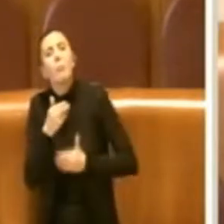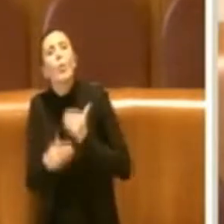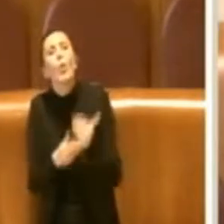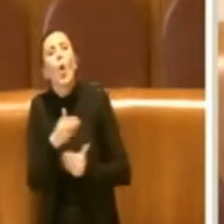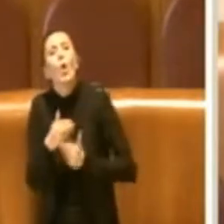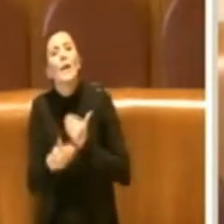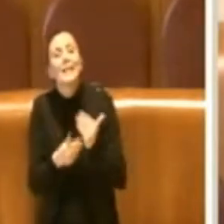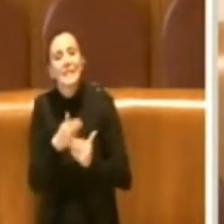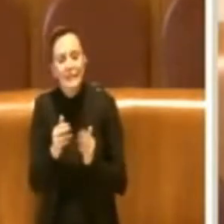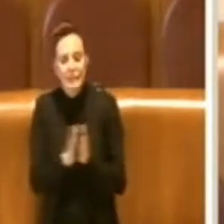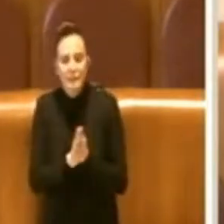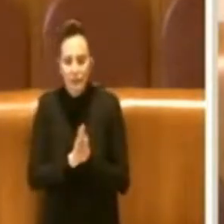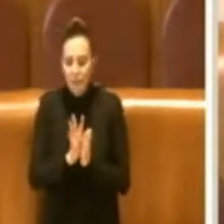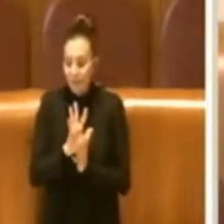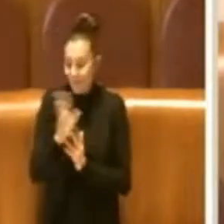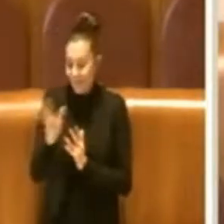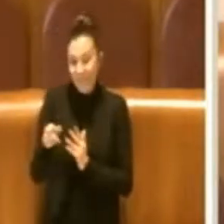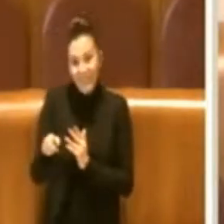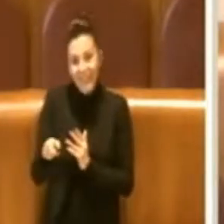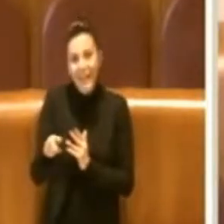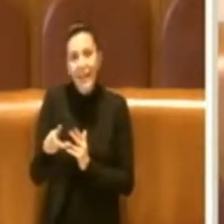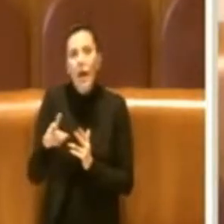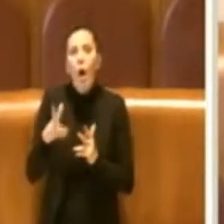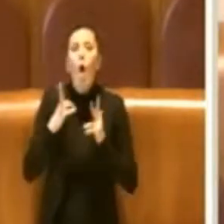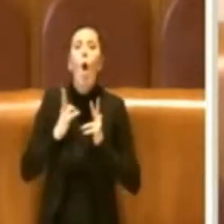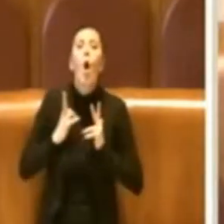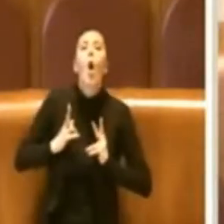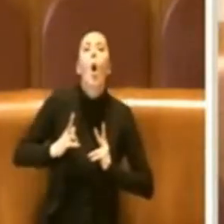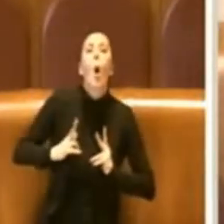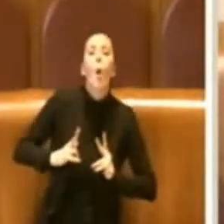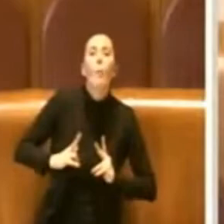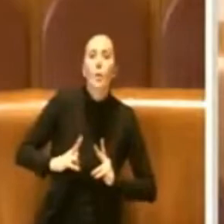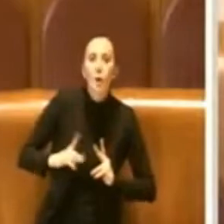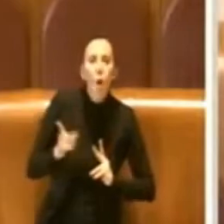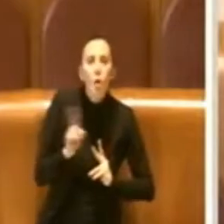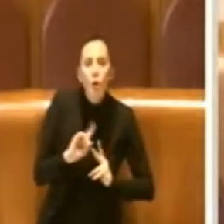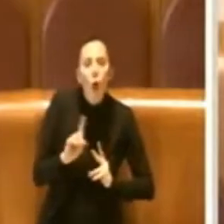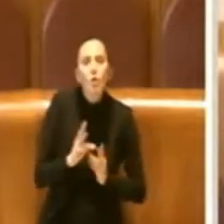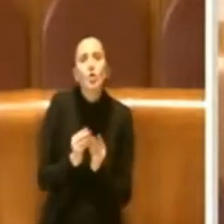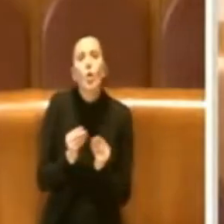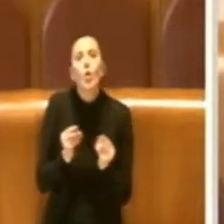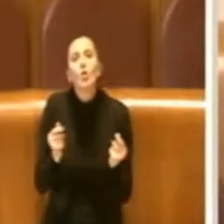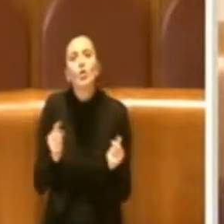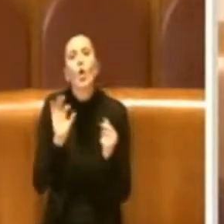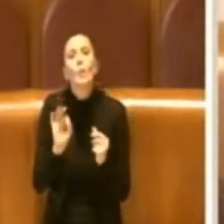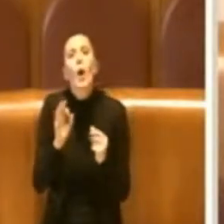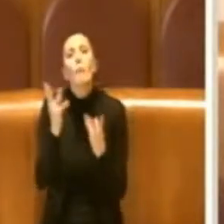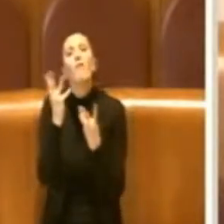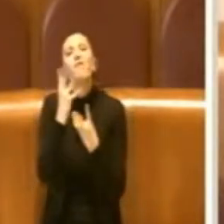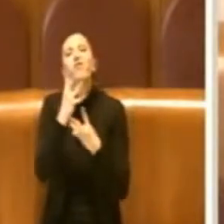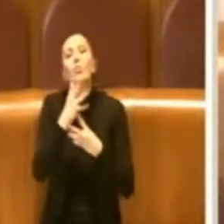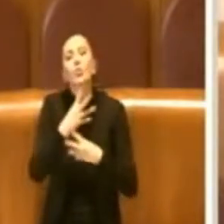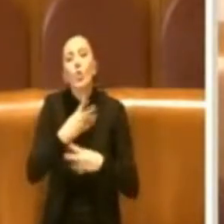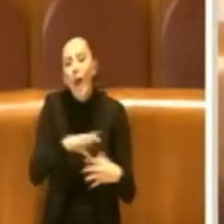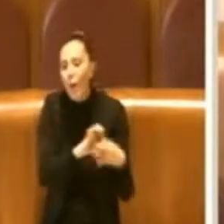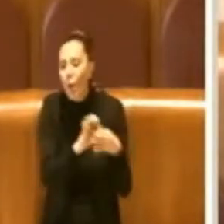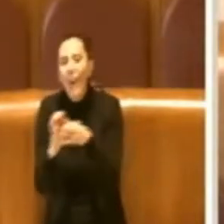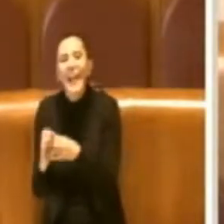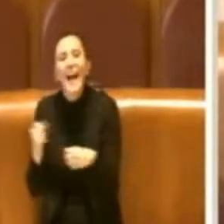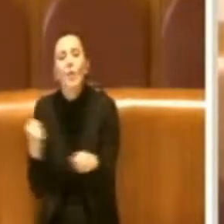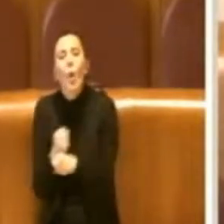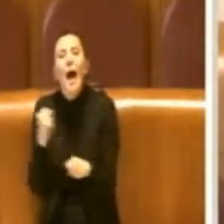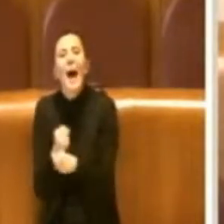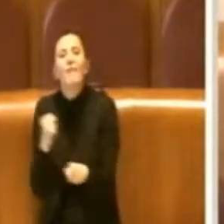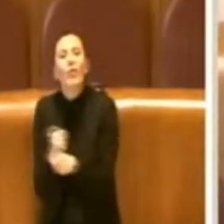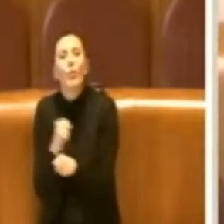Inoltre, soluzione, ripeto, non è una comodità dei consiglieri, ma è la soluzione oggettivamente funzionale alla loro attività. E questo è prima